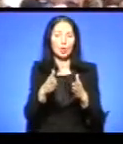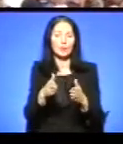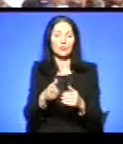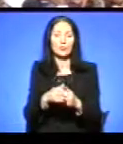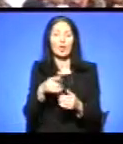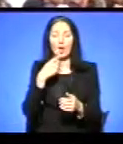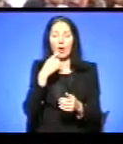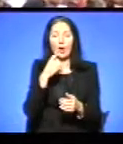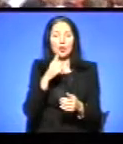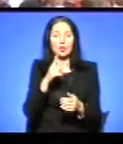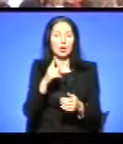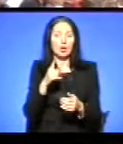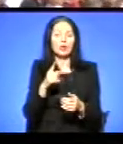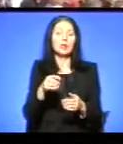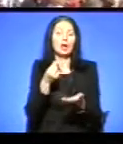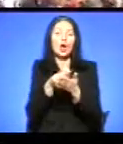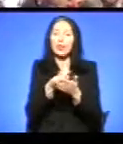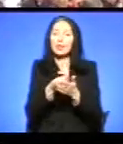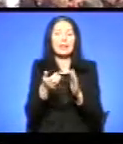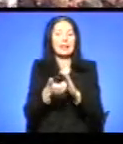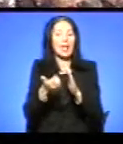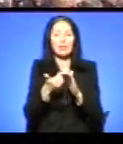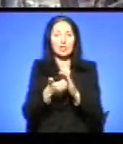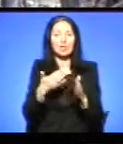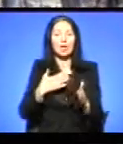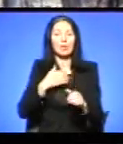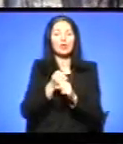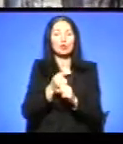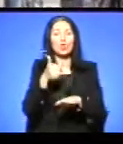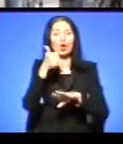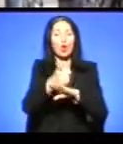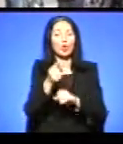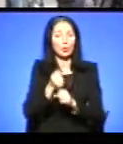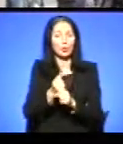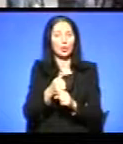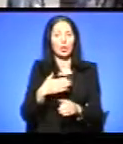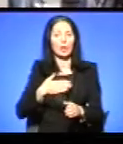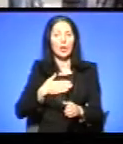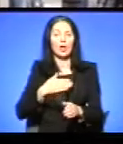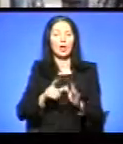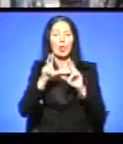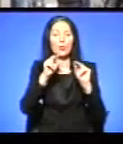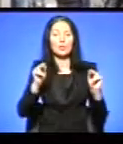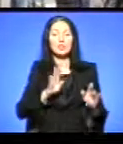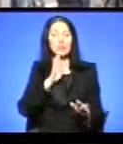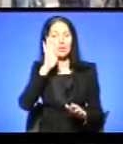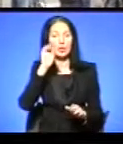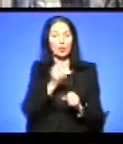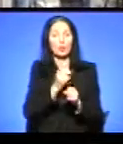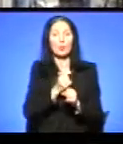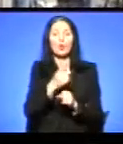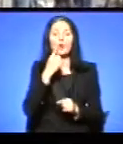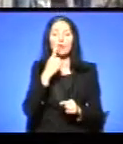як нам, скажімо, потрібно було, і тому ми зробили основні роботи. Ми їм пообіцяли зранку, зробимо червоний пластиковий